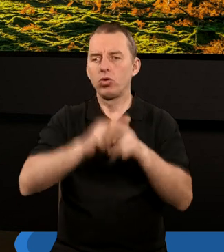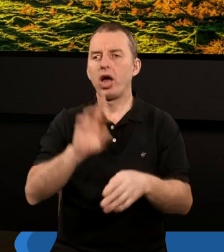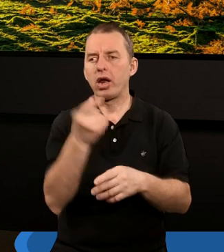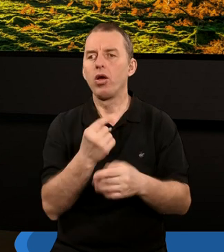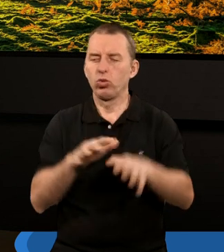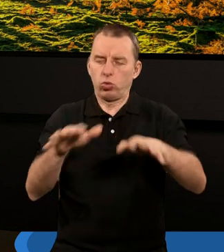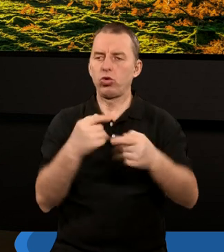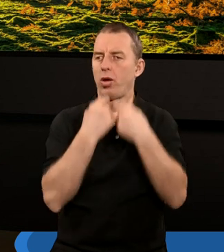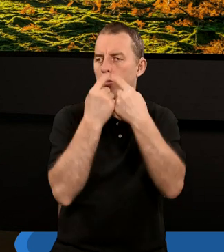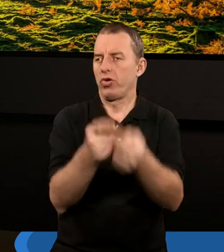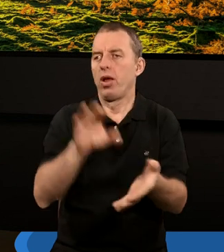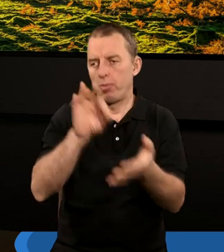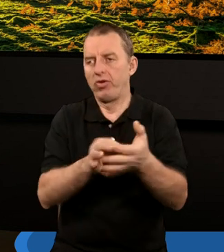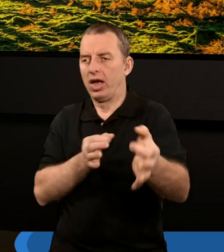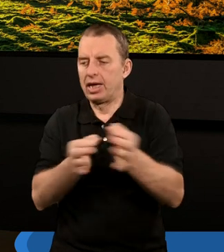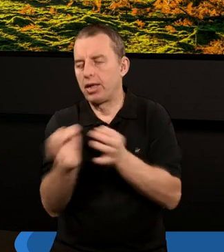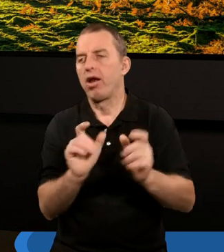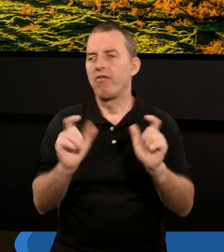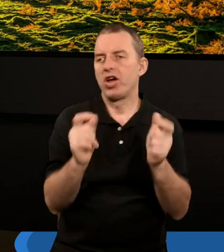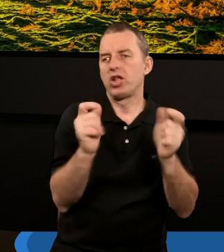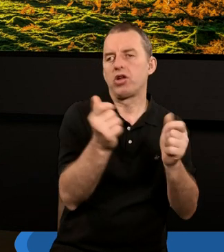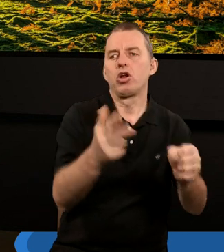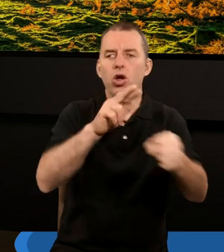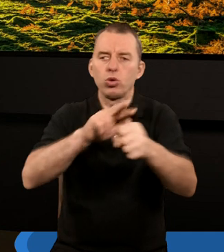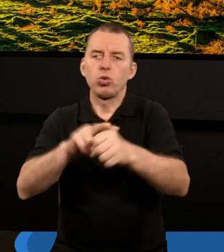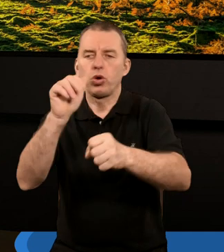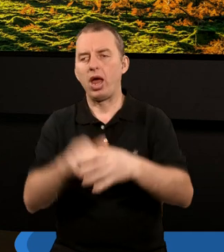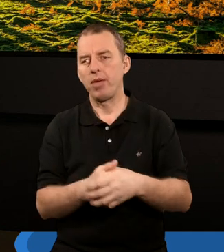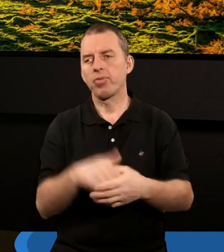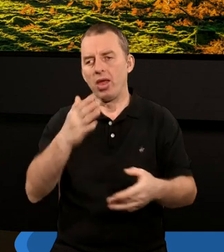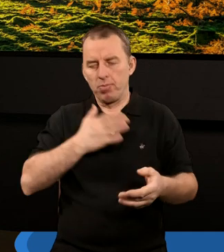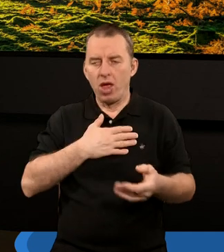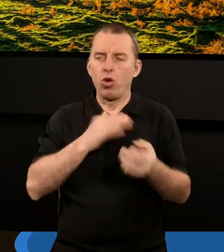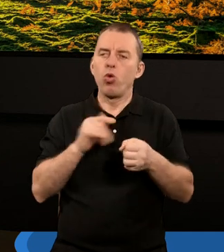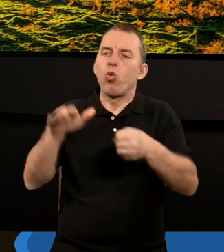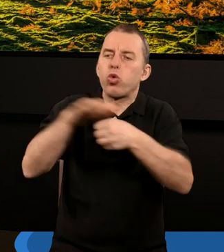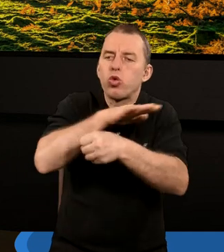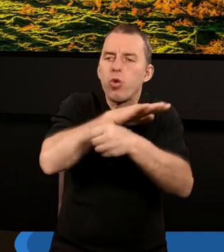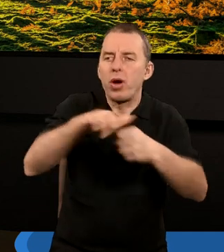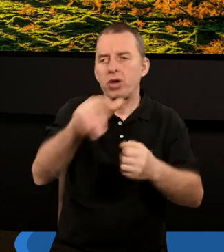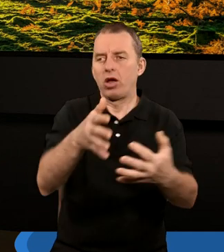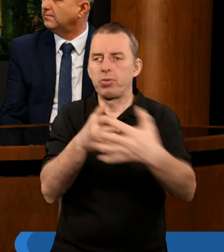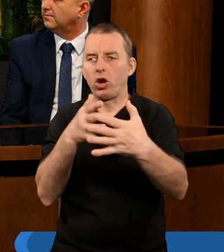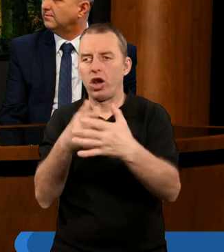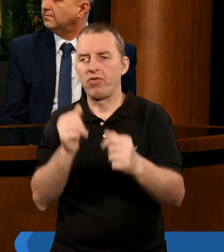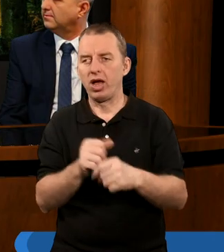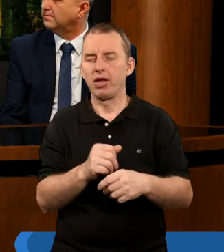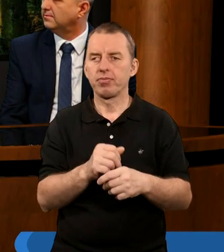Ramek sporo powiedział o pewnych historycznych wydarzeniach, które są wypełnieniem tego proroctwa.